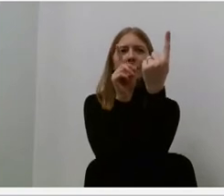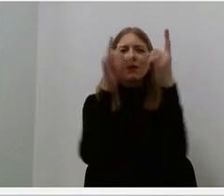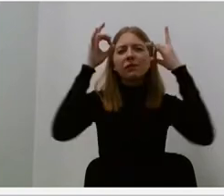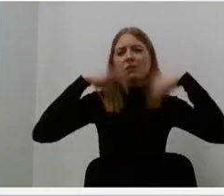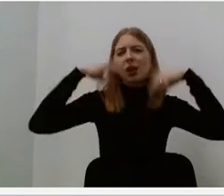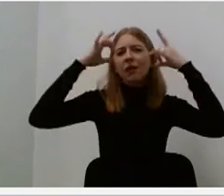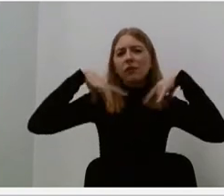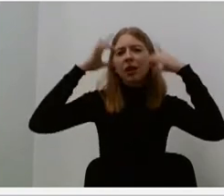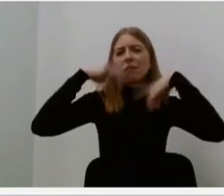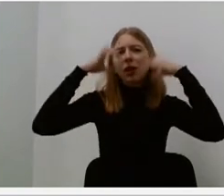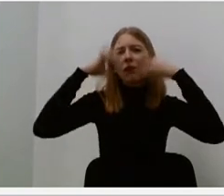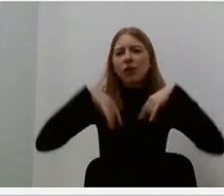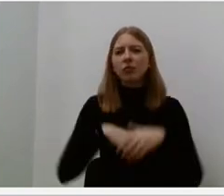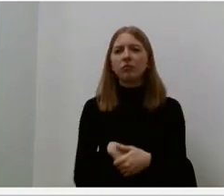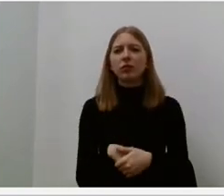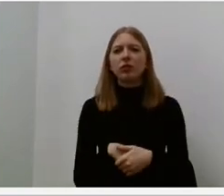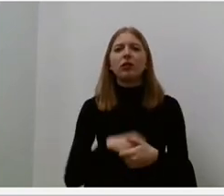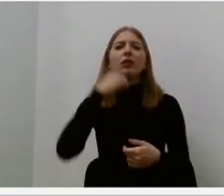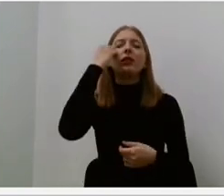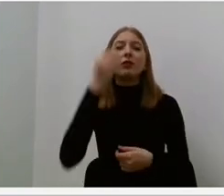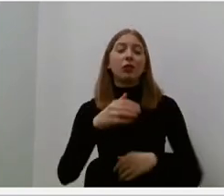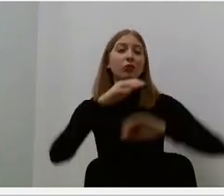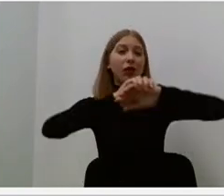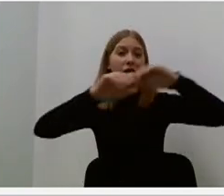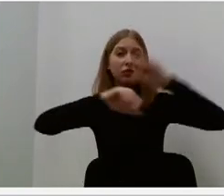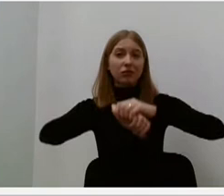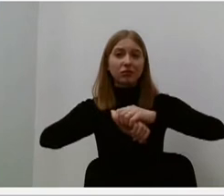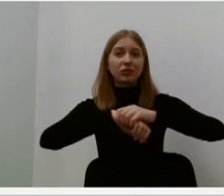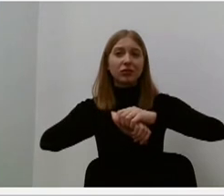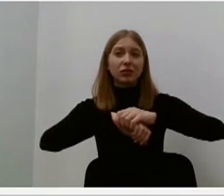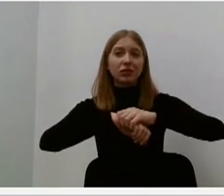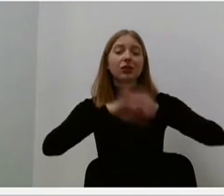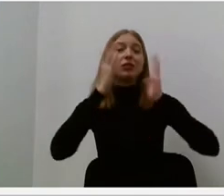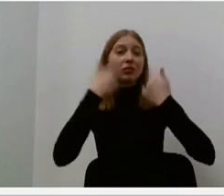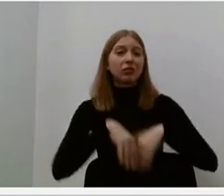ašarų. Kol ranko susikibo virš kažkokios iš kaseno stende.